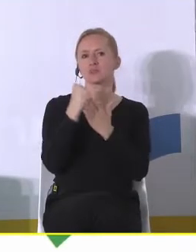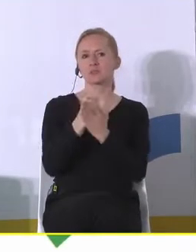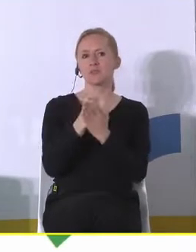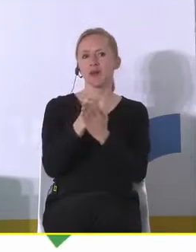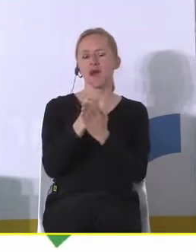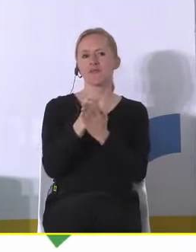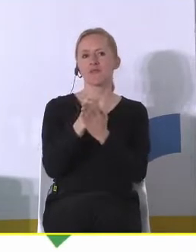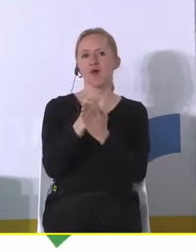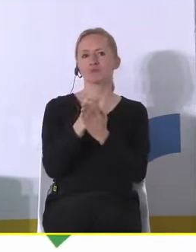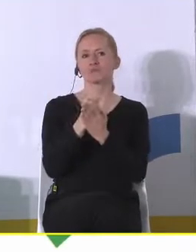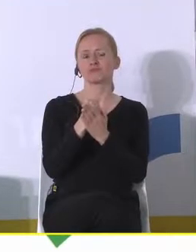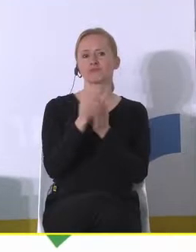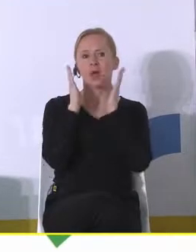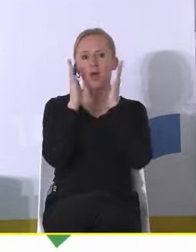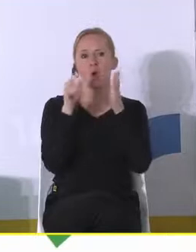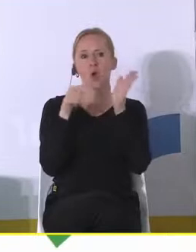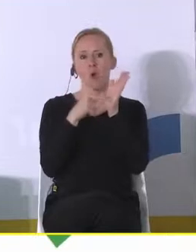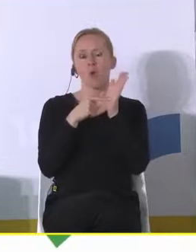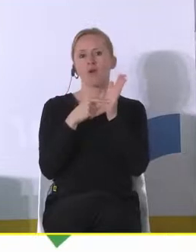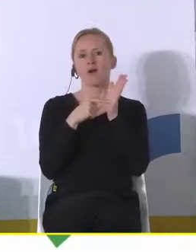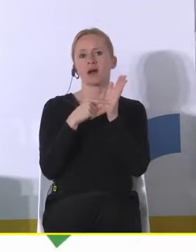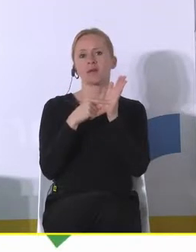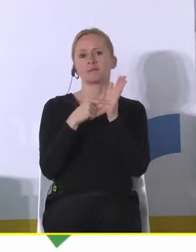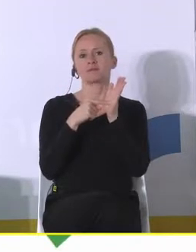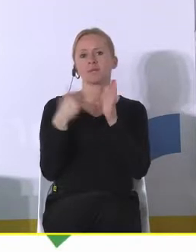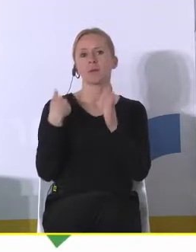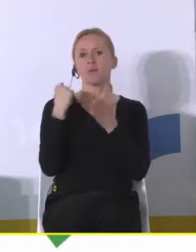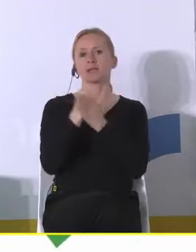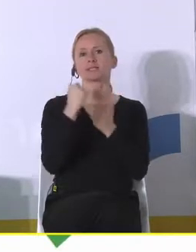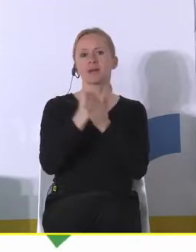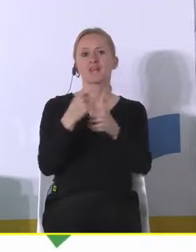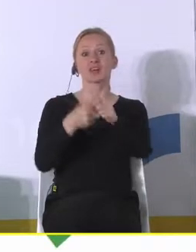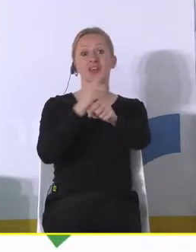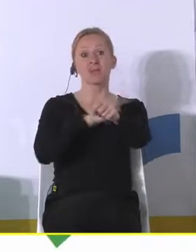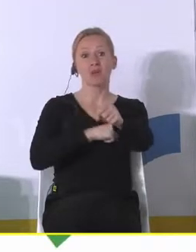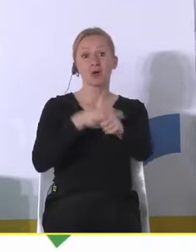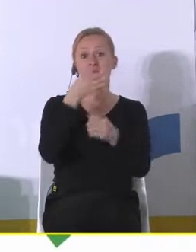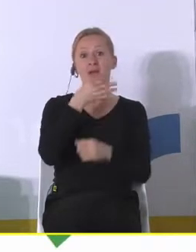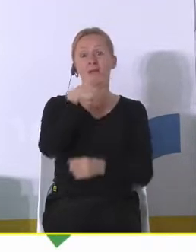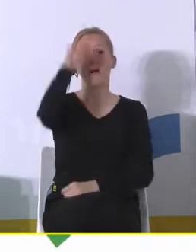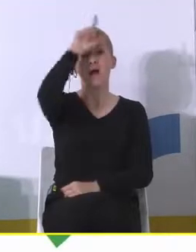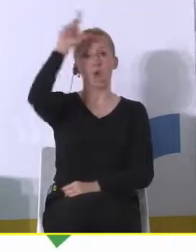najbardziej przykuwające uwagę opinii społecznej, no to była kwestia tego, że Poznań się wyludnia. I